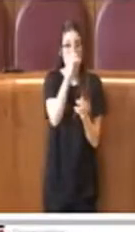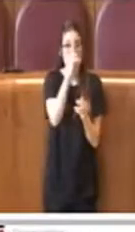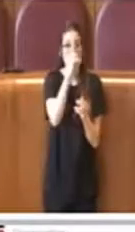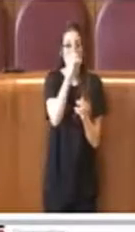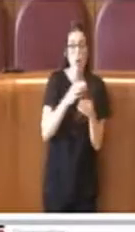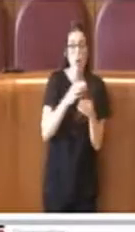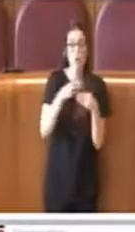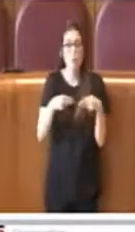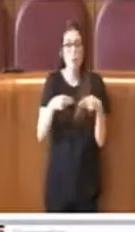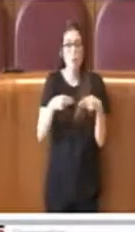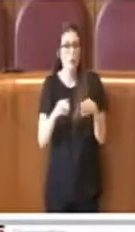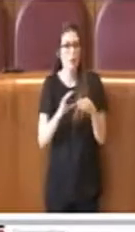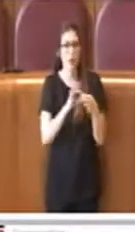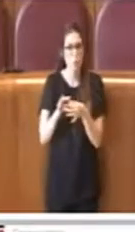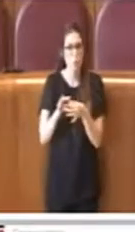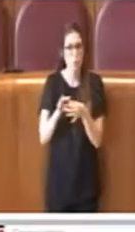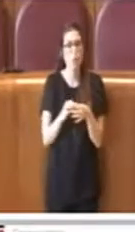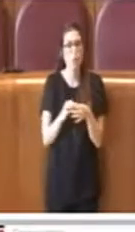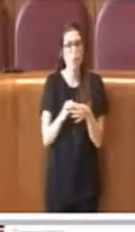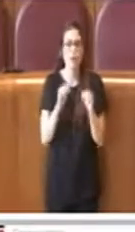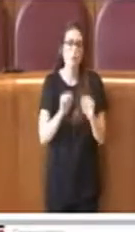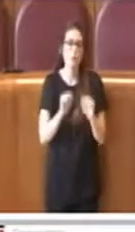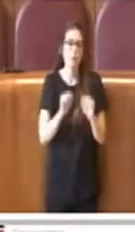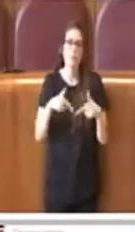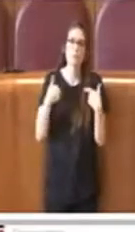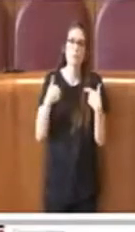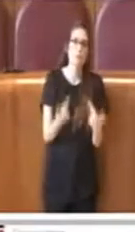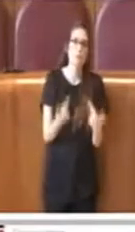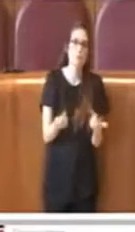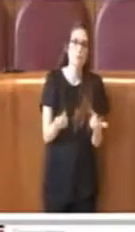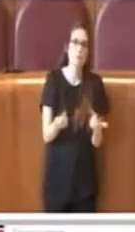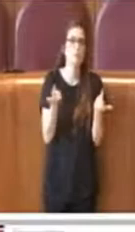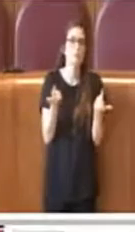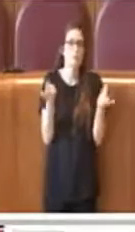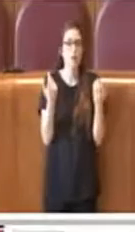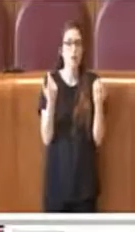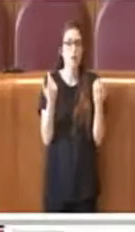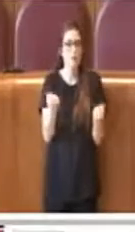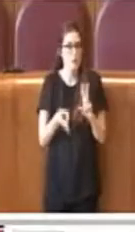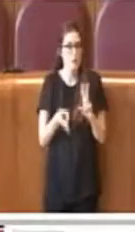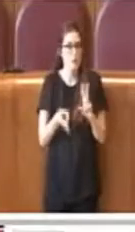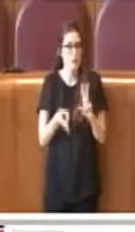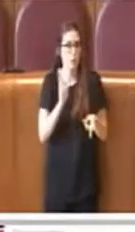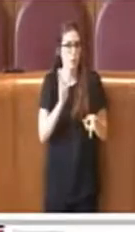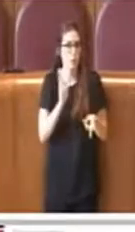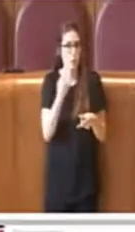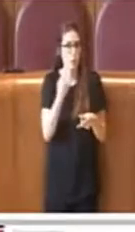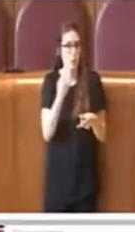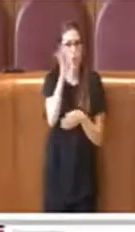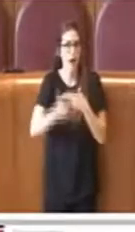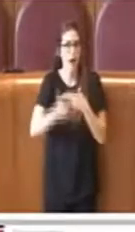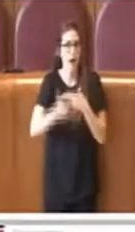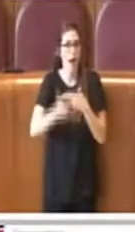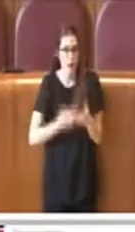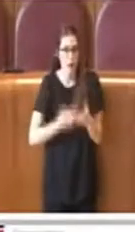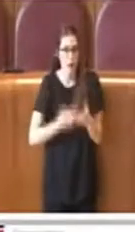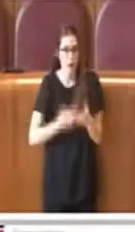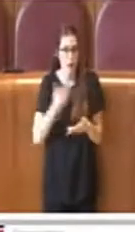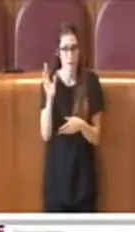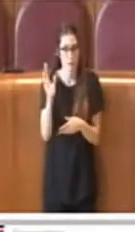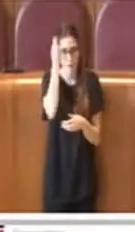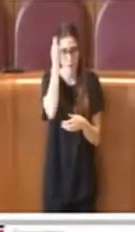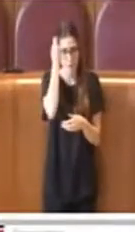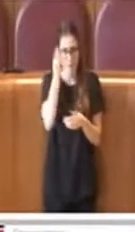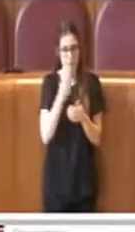strumenti comuni sicuramente possono solo rafforzare l'incisività di questi organismi nel portare avanti gli obiettivi comuni, quindi il